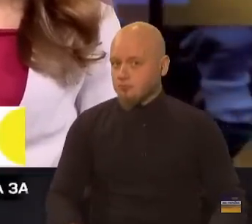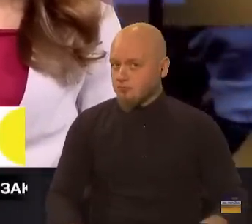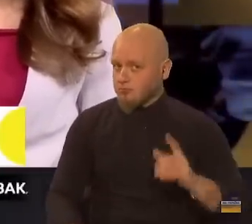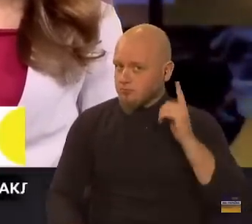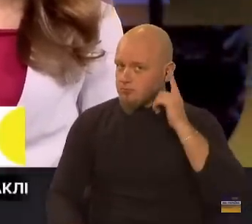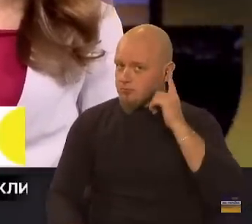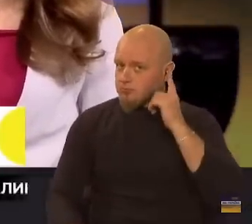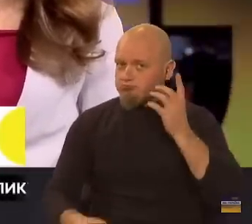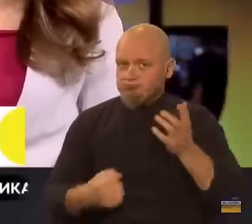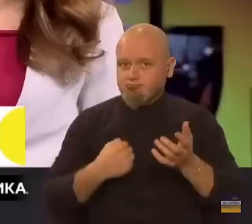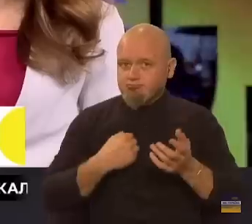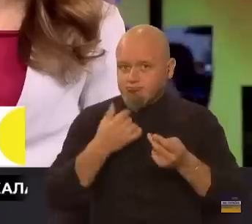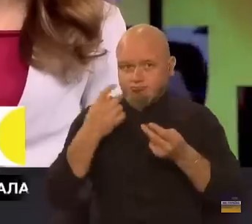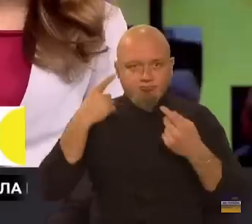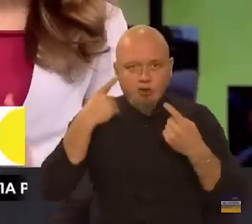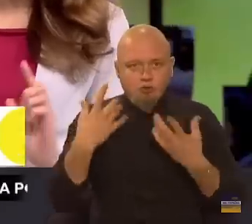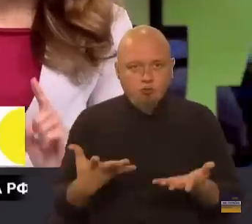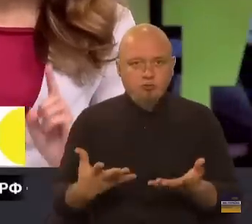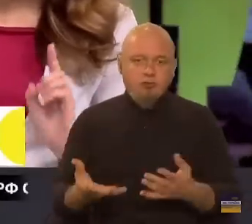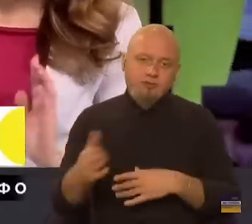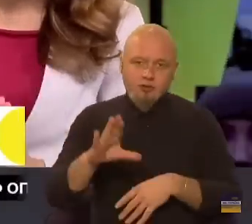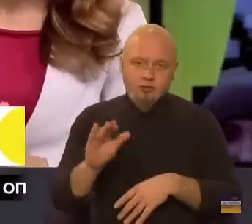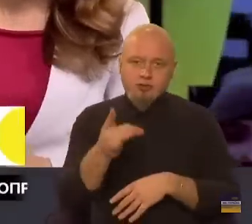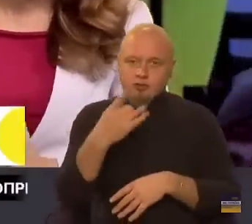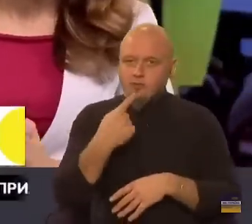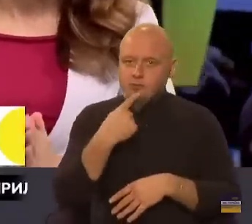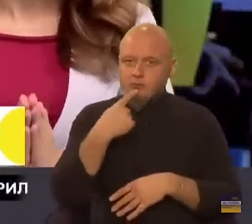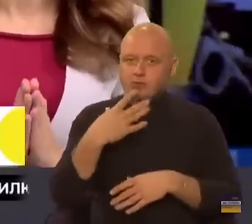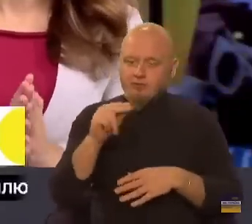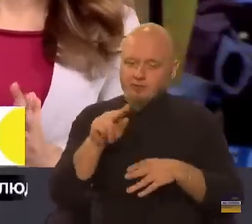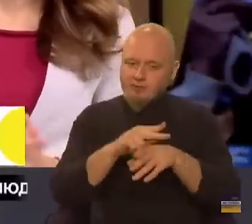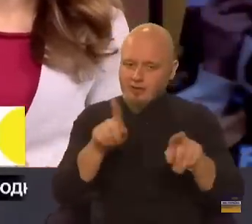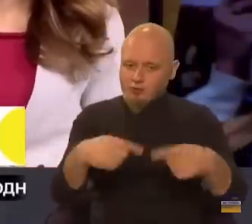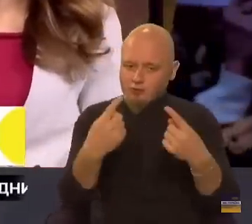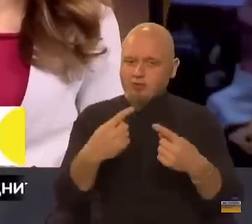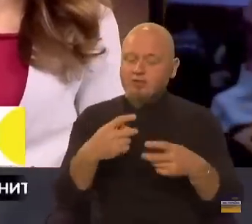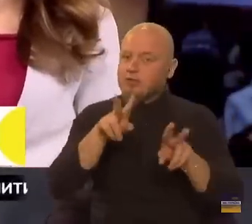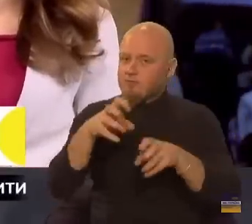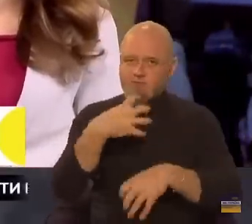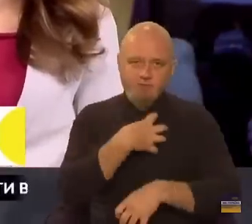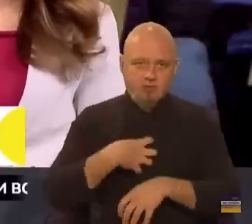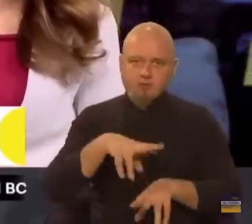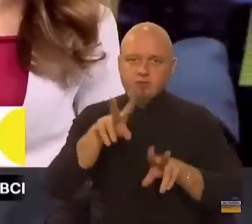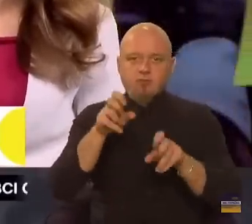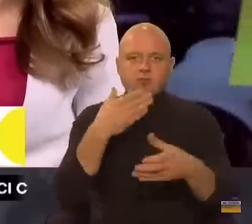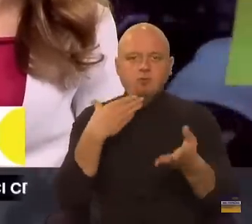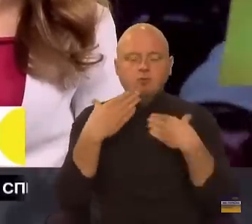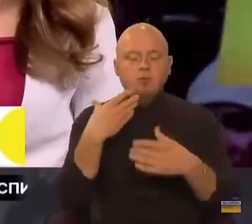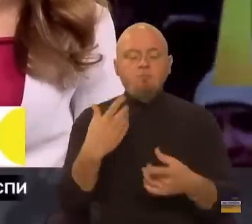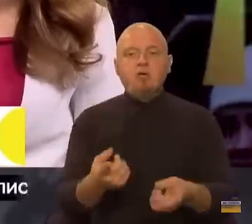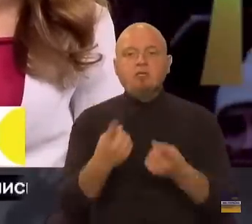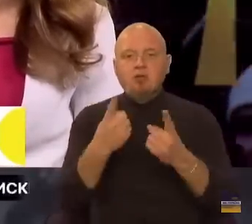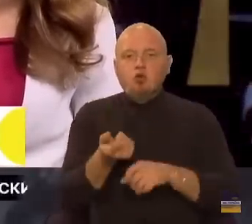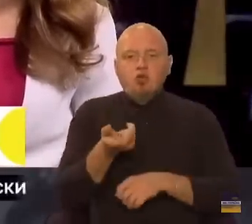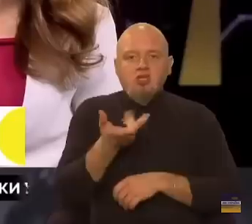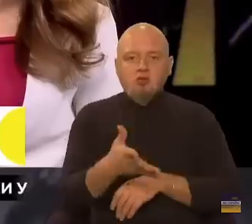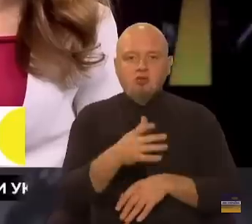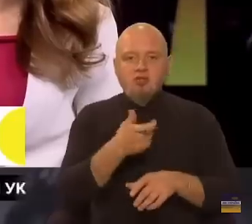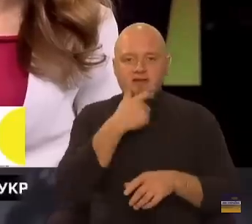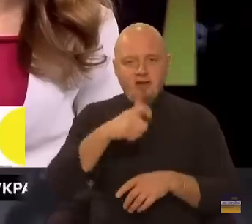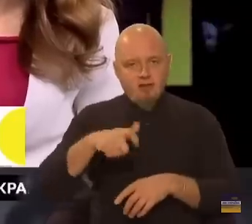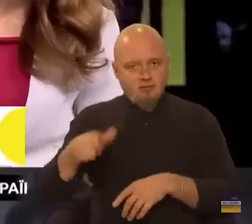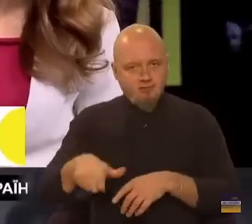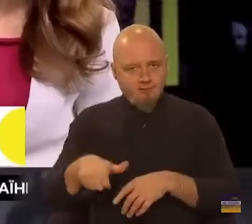Так, ми, на жаль, вас не чуємо. Давайте ще раз спробуємо все налаштувати. Тема важлива, тема стосується максимальної кількості